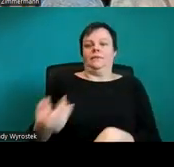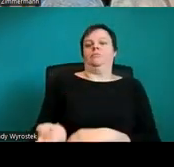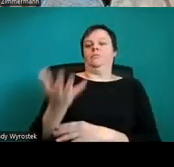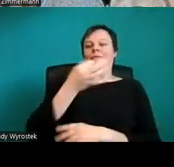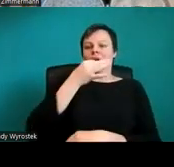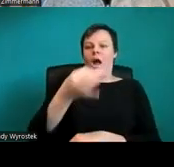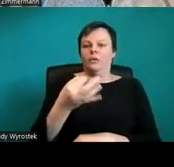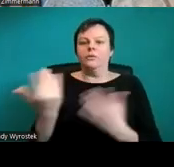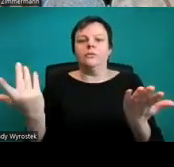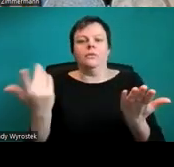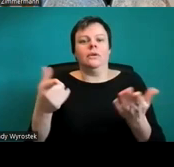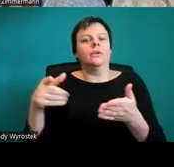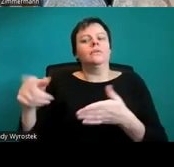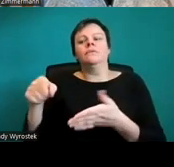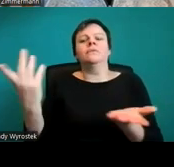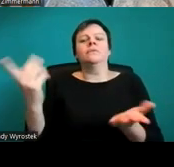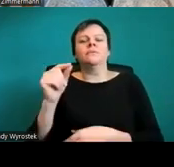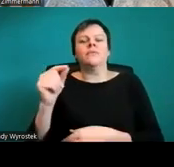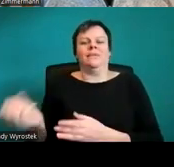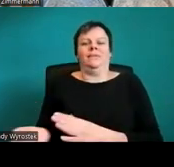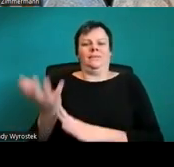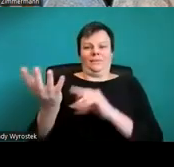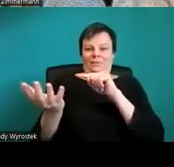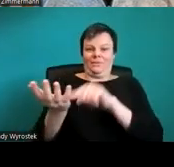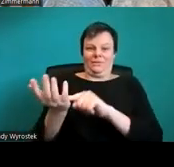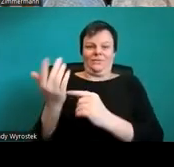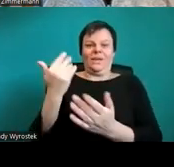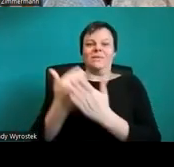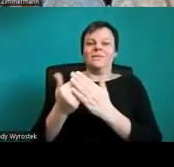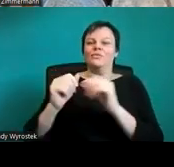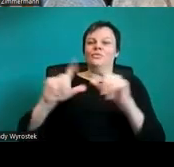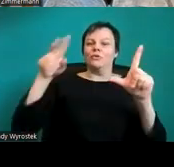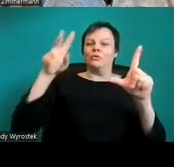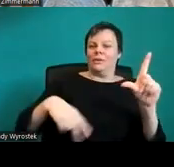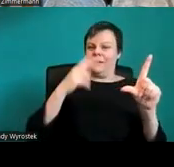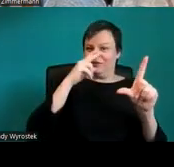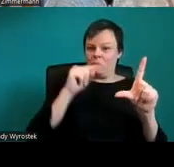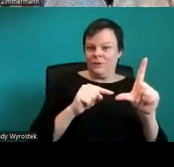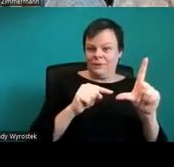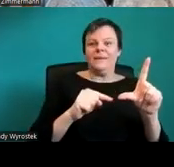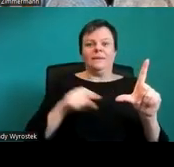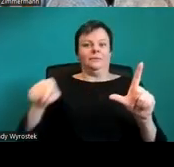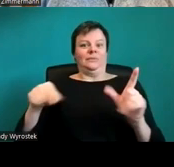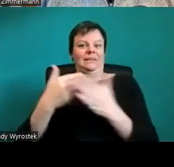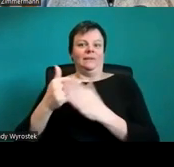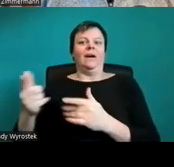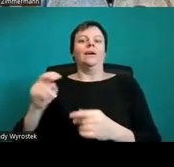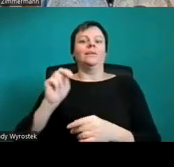eingebaut ist. Der ist sehr ähnlich mit dem NVDA, kann man beide ganz gut verwenden.